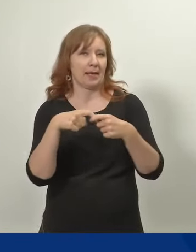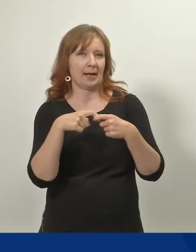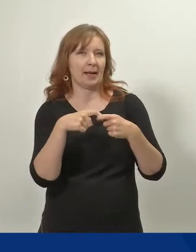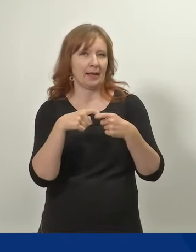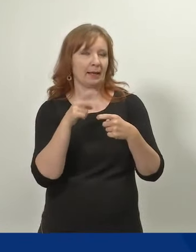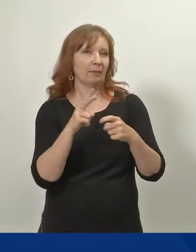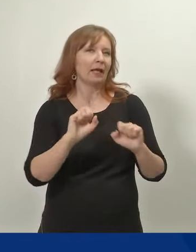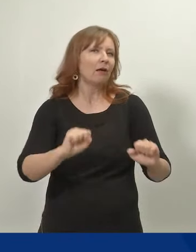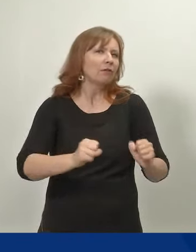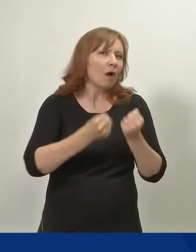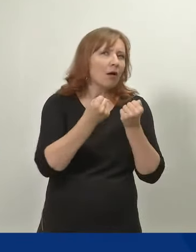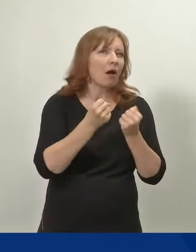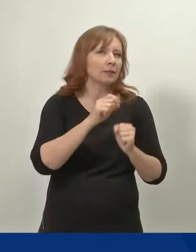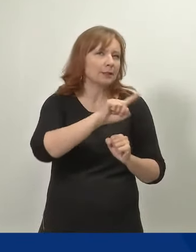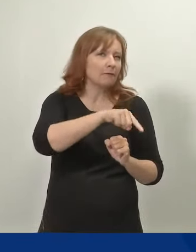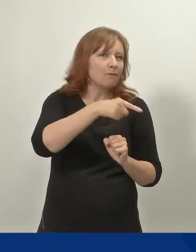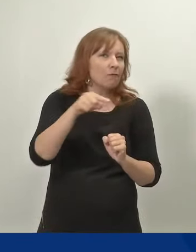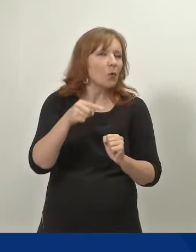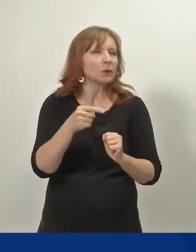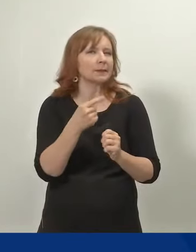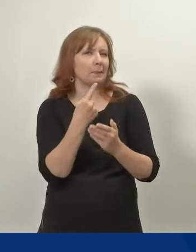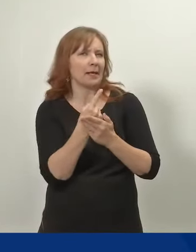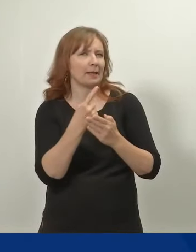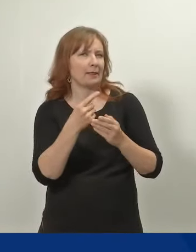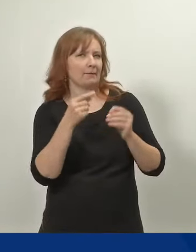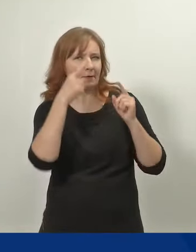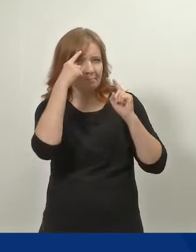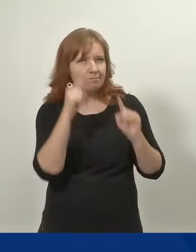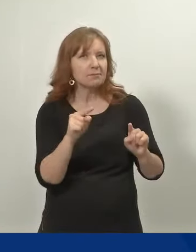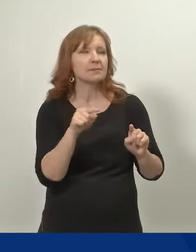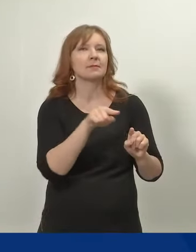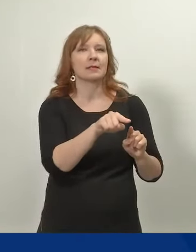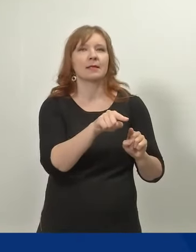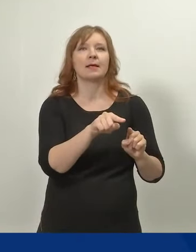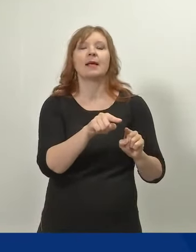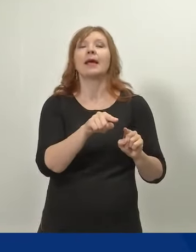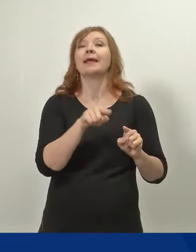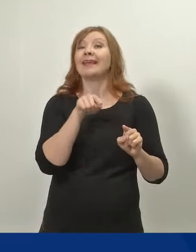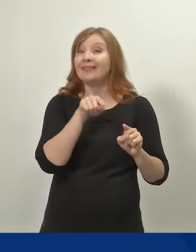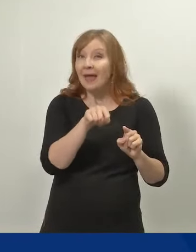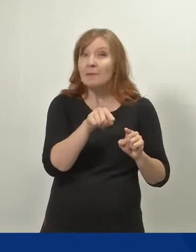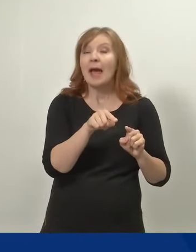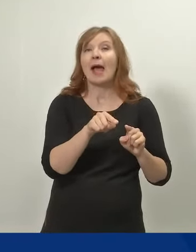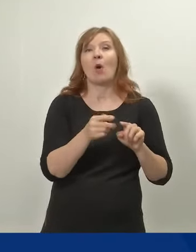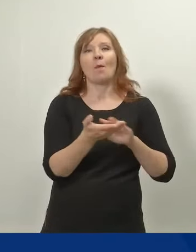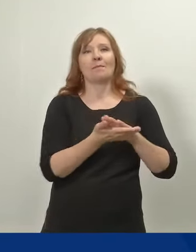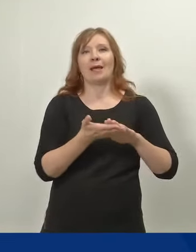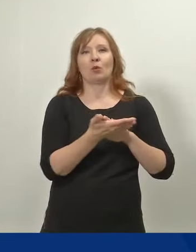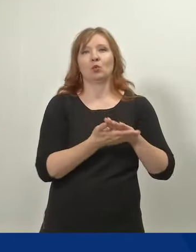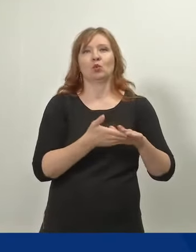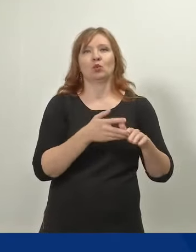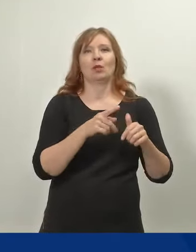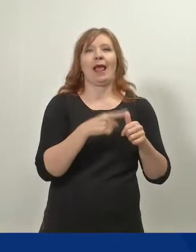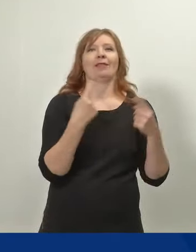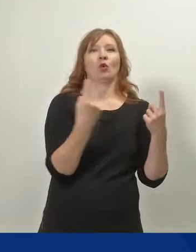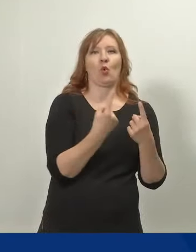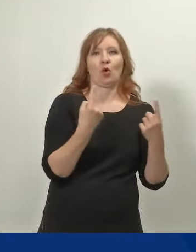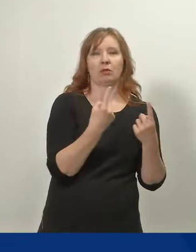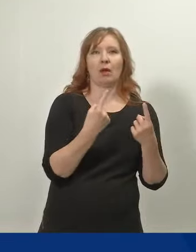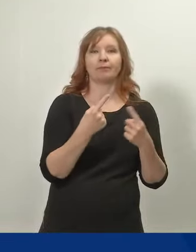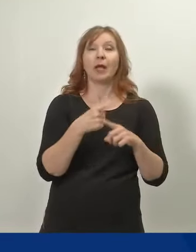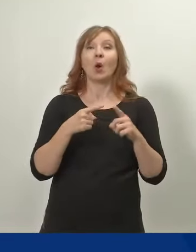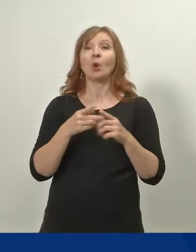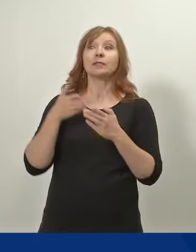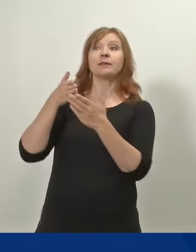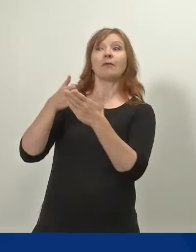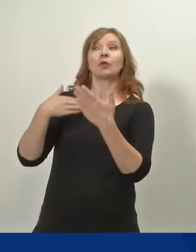varhaisiin vuosiin. Tämä on se uudistuksen peruslähtökohta. Eli ei ole uudistuksella tavoiteltu